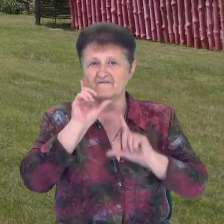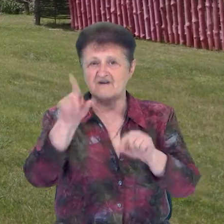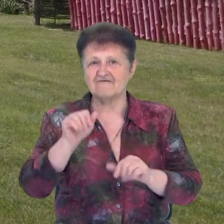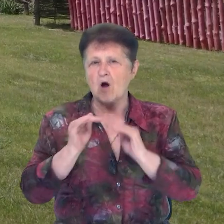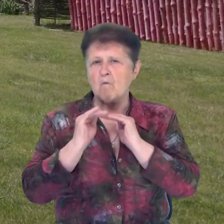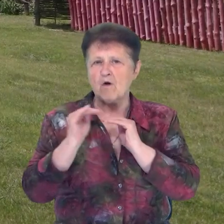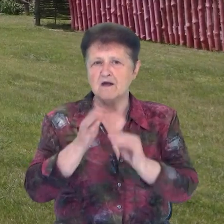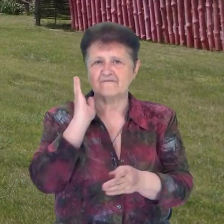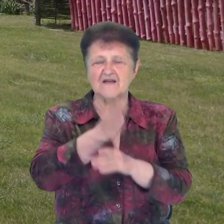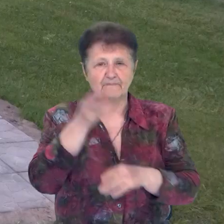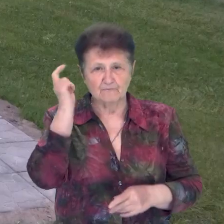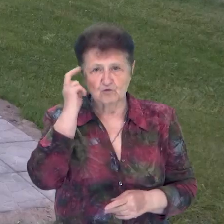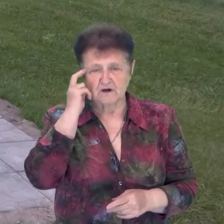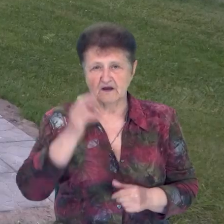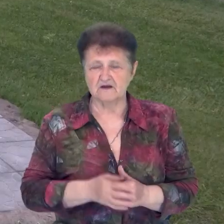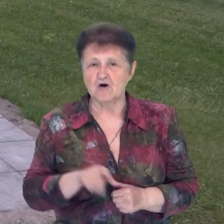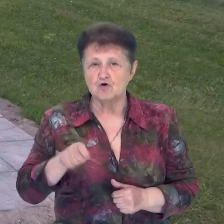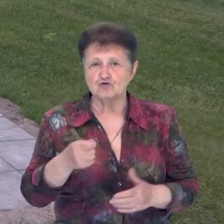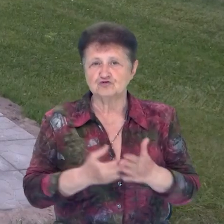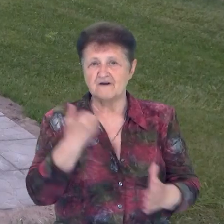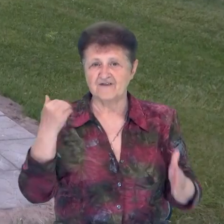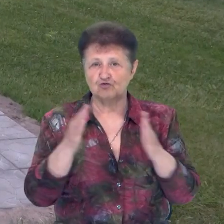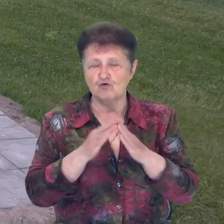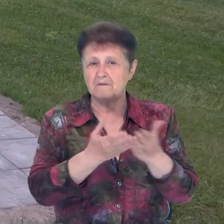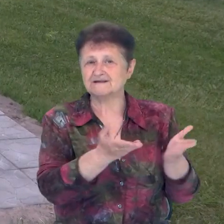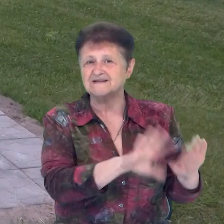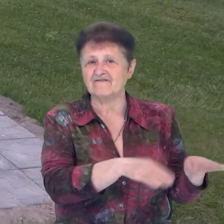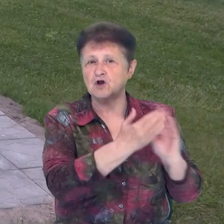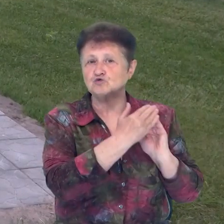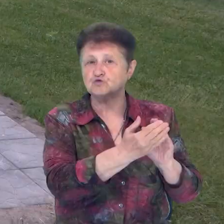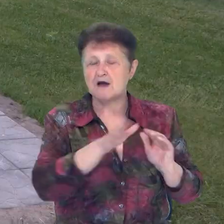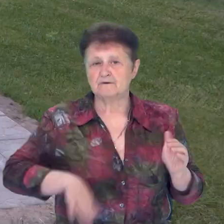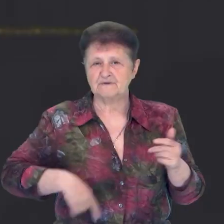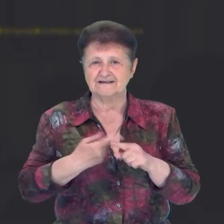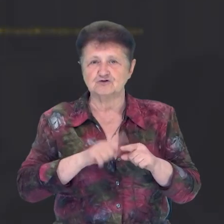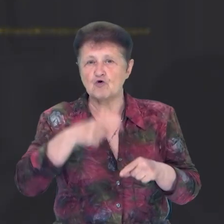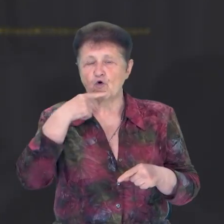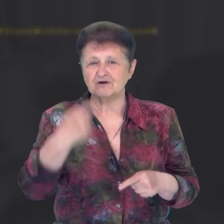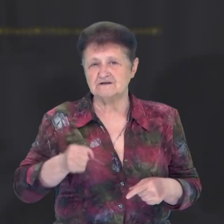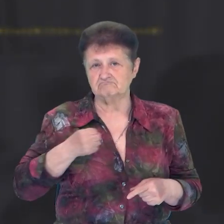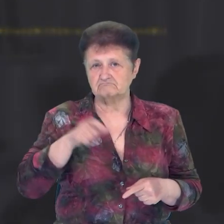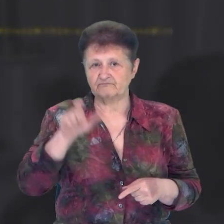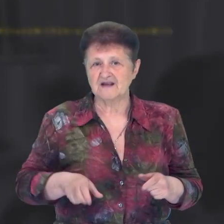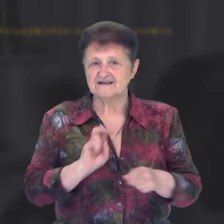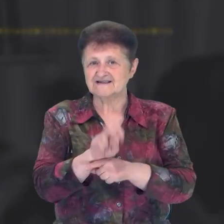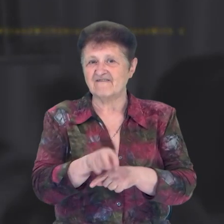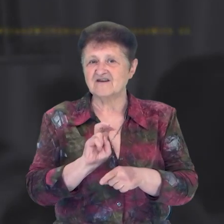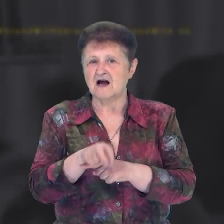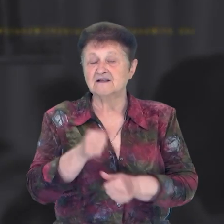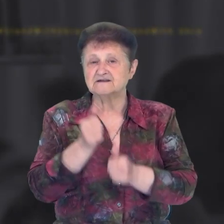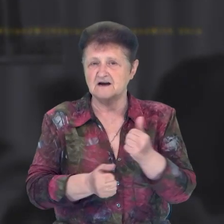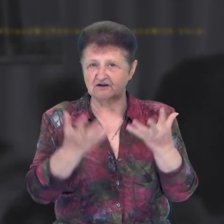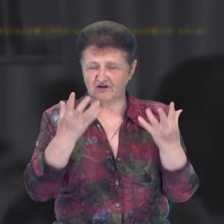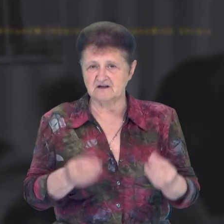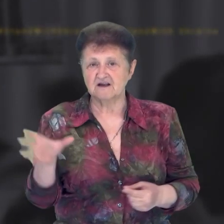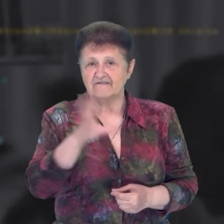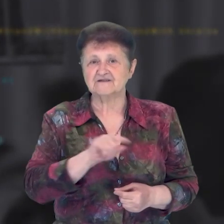полями у напрямку Києва. Ключі від садиби залишили сусідам. Після цього російські військовослужбовці з'являлися там щодня.